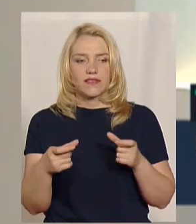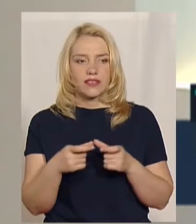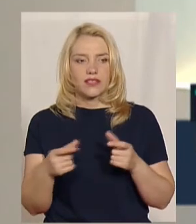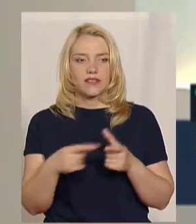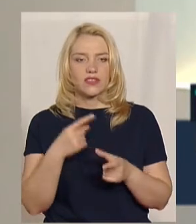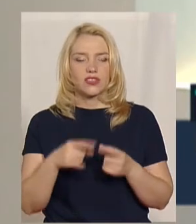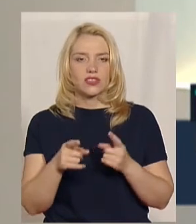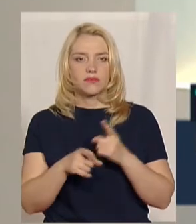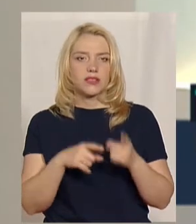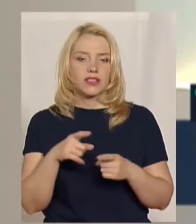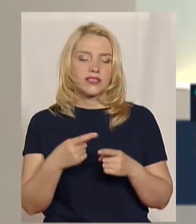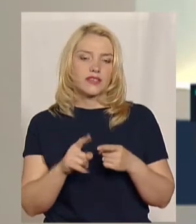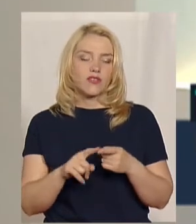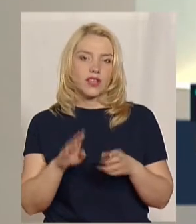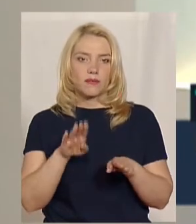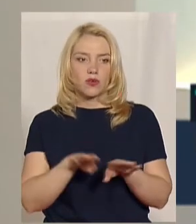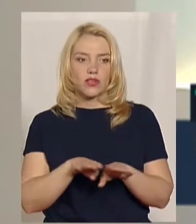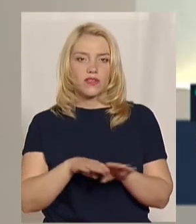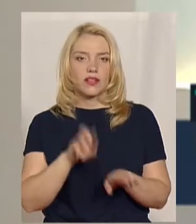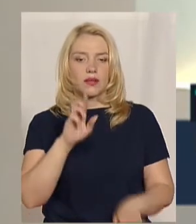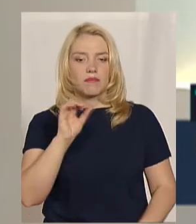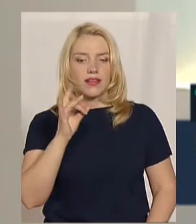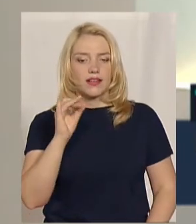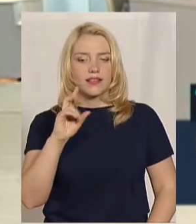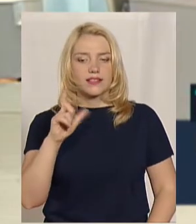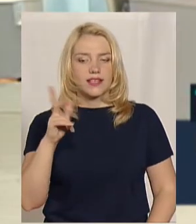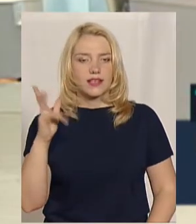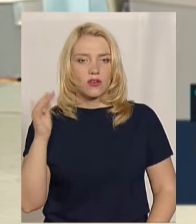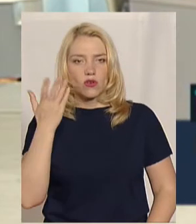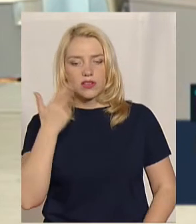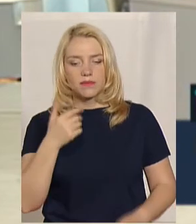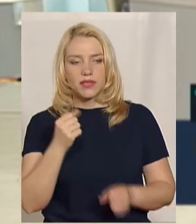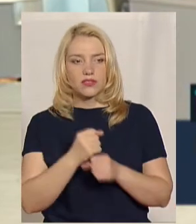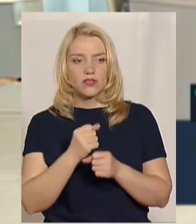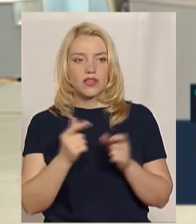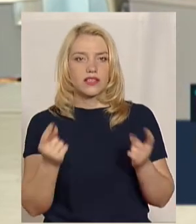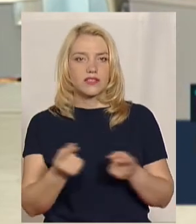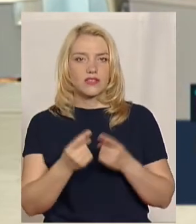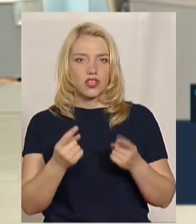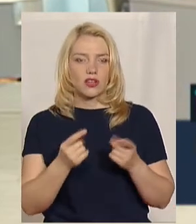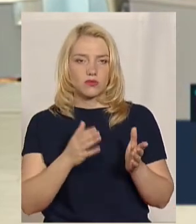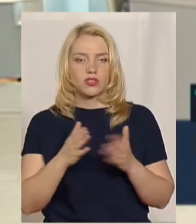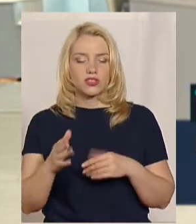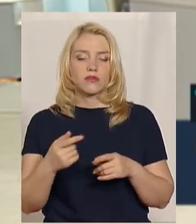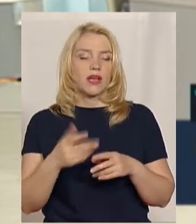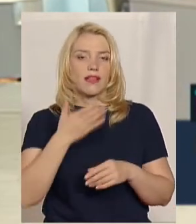змінилася вона порівняно з березнем, коли працювали ви ще в звичному режимі? Не змінилася, так само.